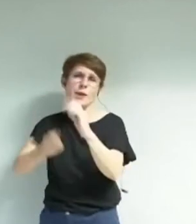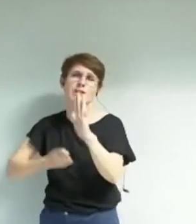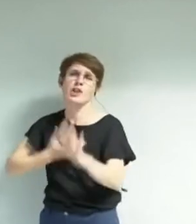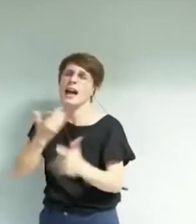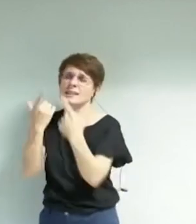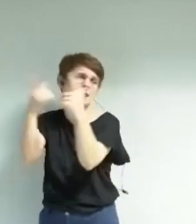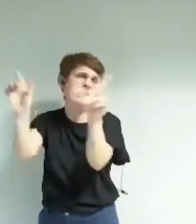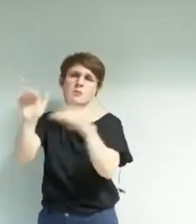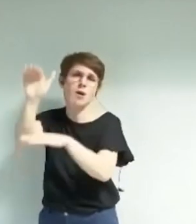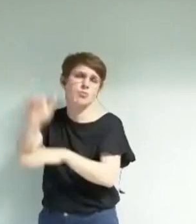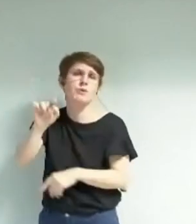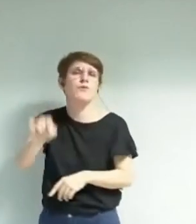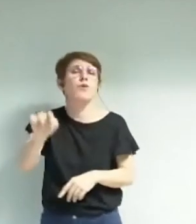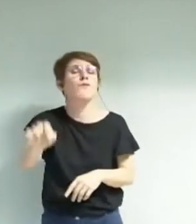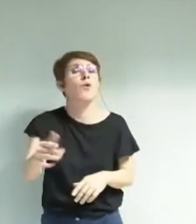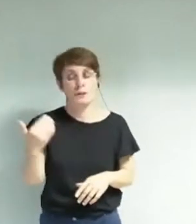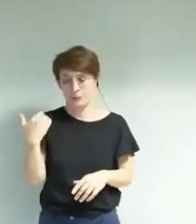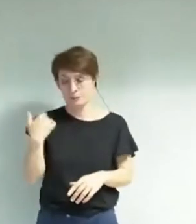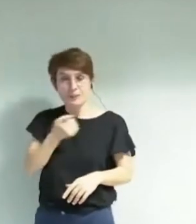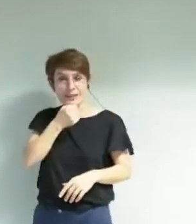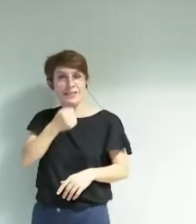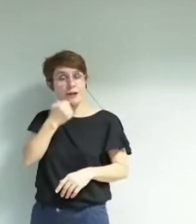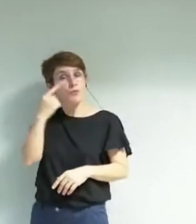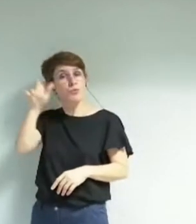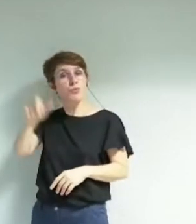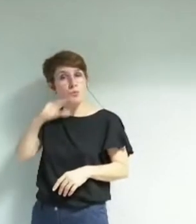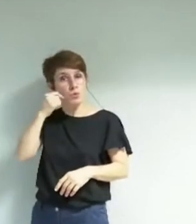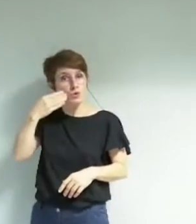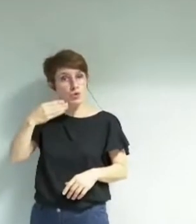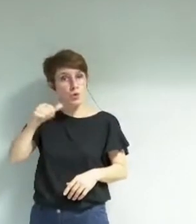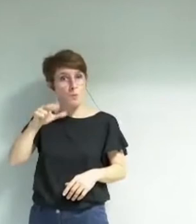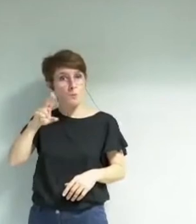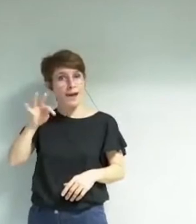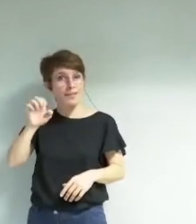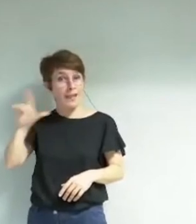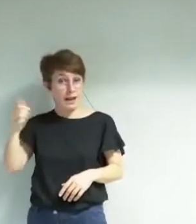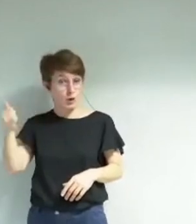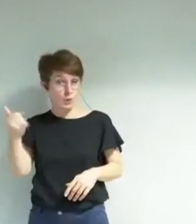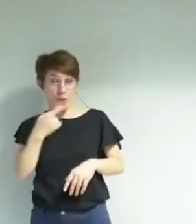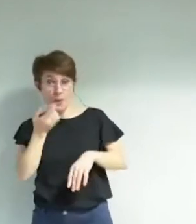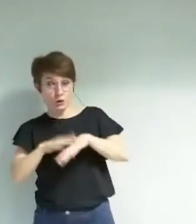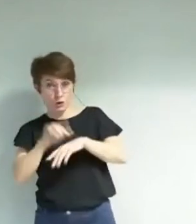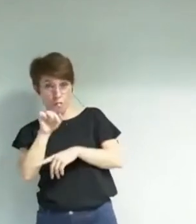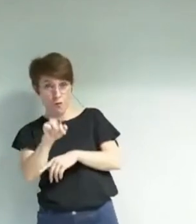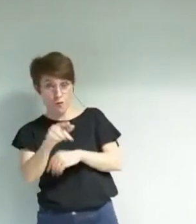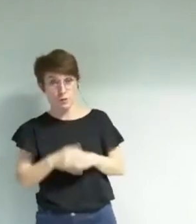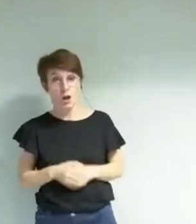pareil, je vous cite dans l'interview de M. Martel, il vous cite lui-même « dites